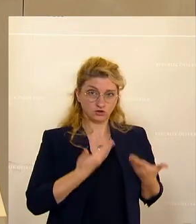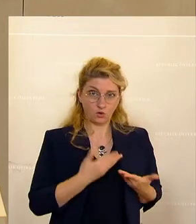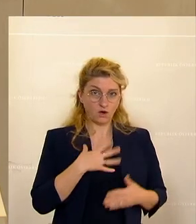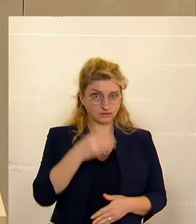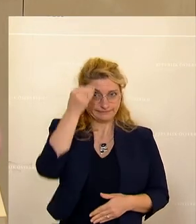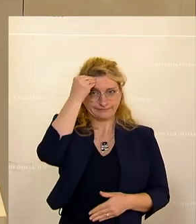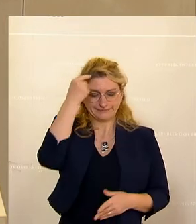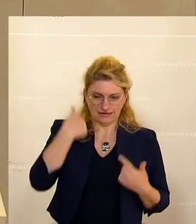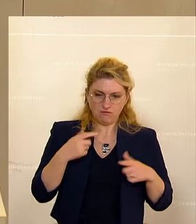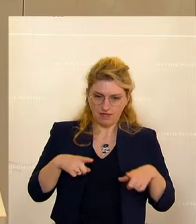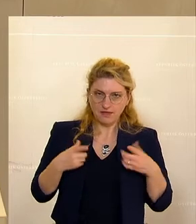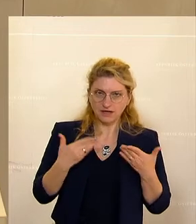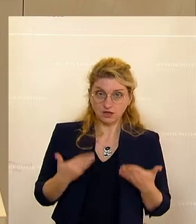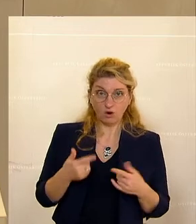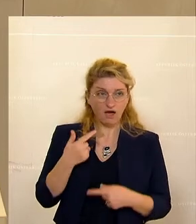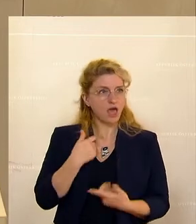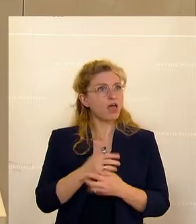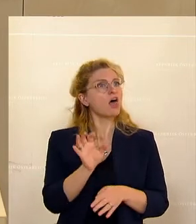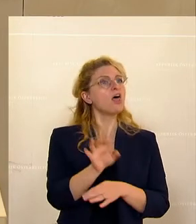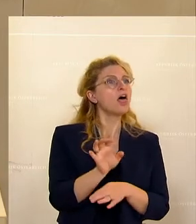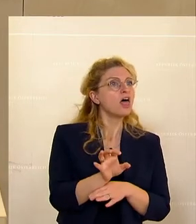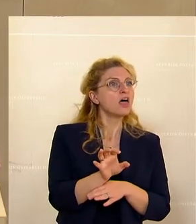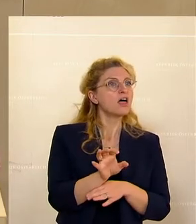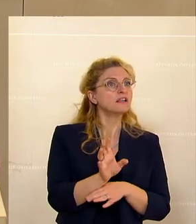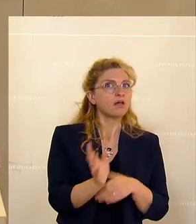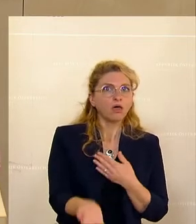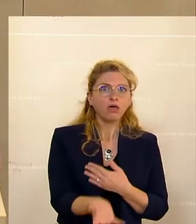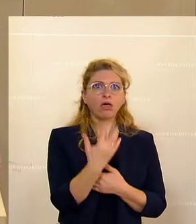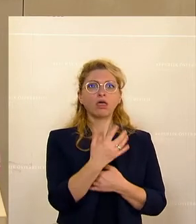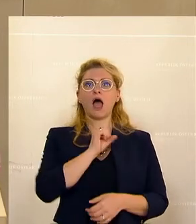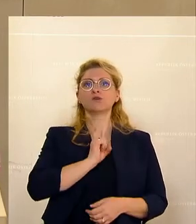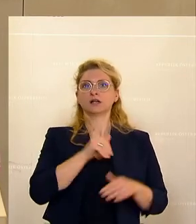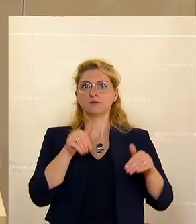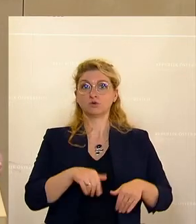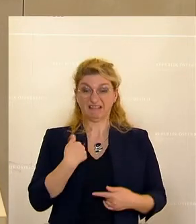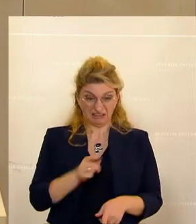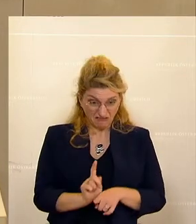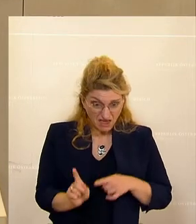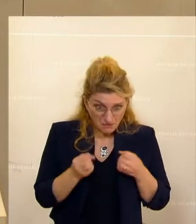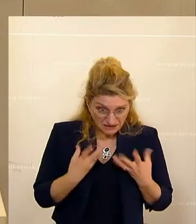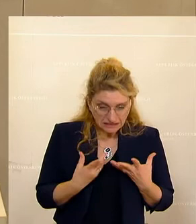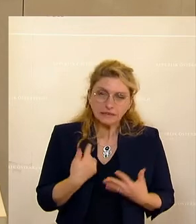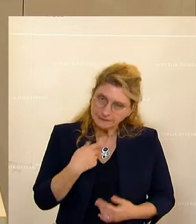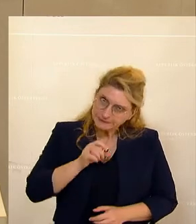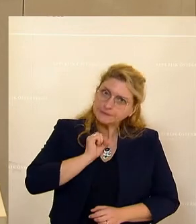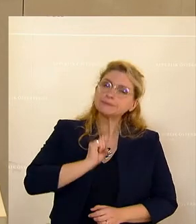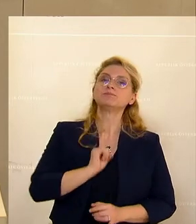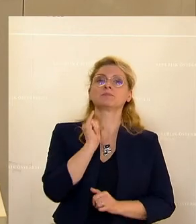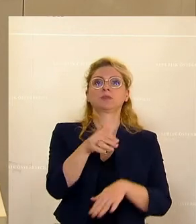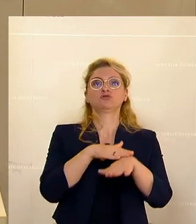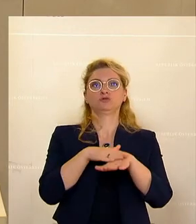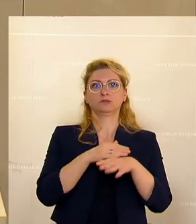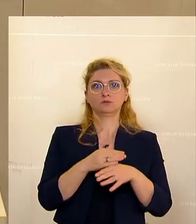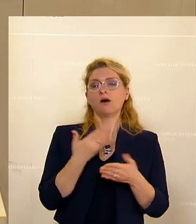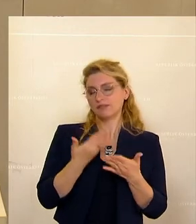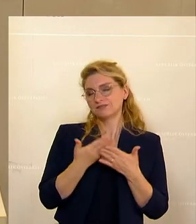lebe. Wenn ich austeile, muss ich auch einstecken können. Und wenn ich Fehler mache, dann stehe ich dazu. In diesem Sinne